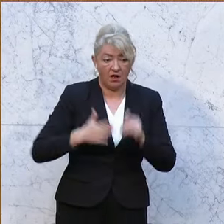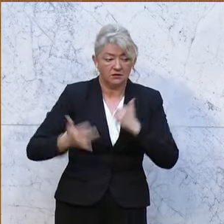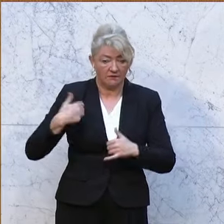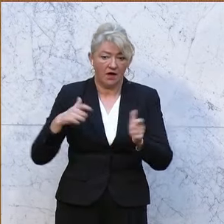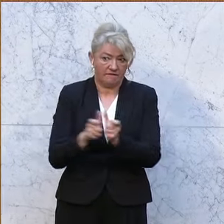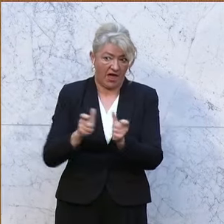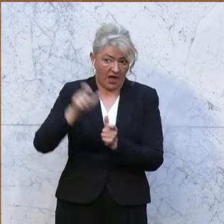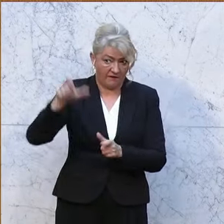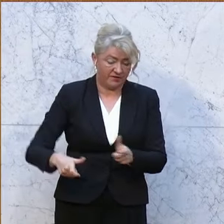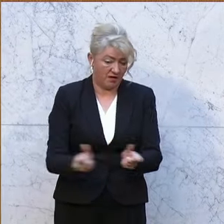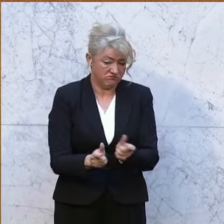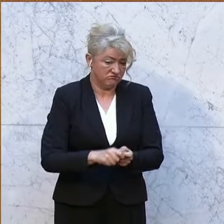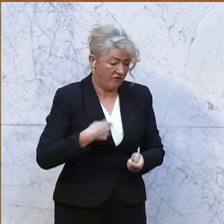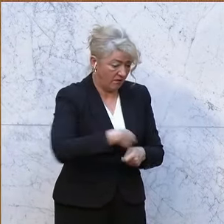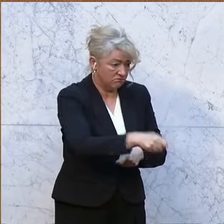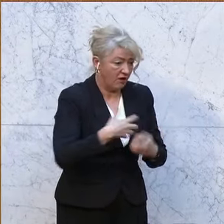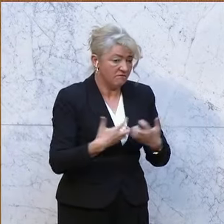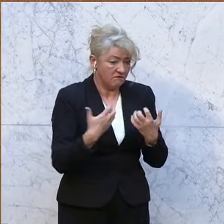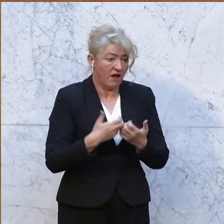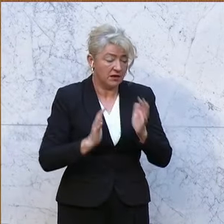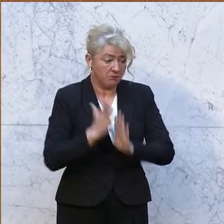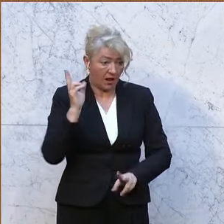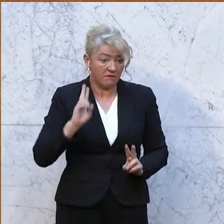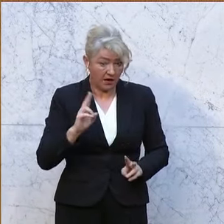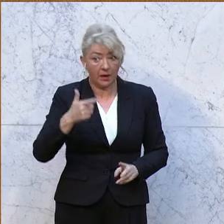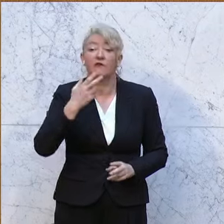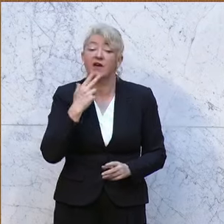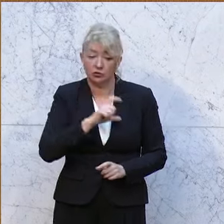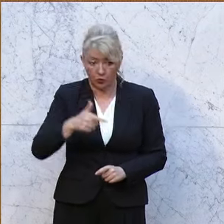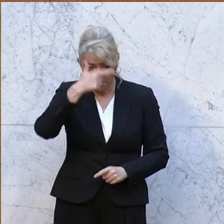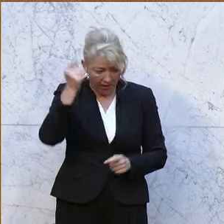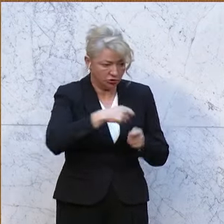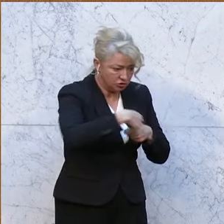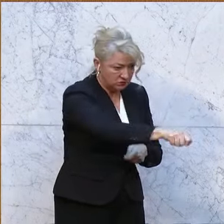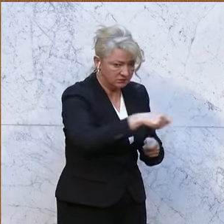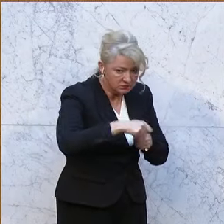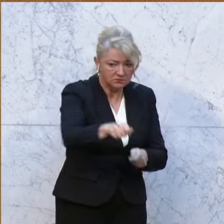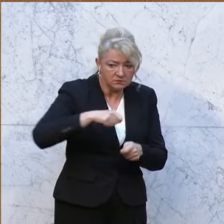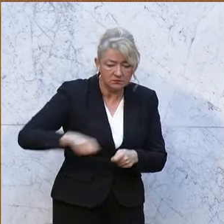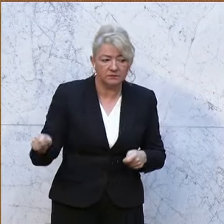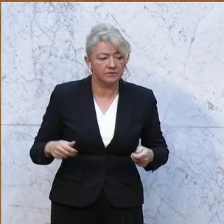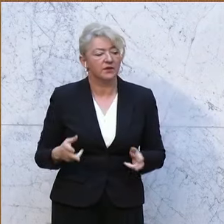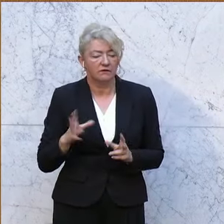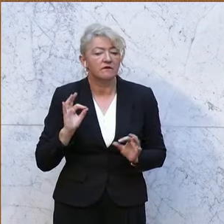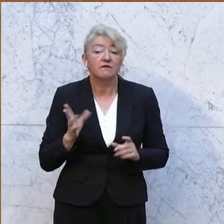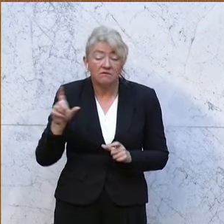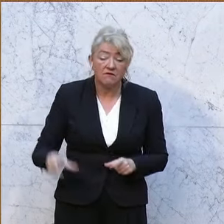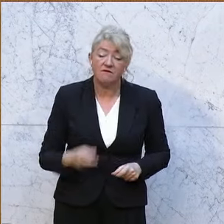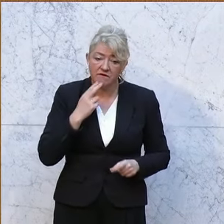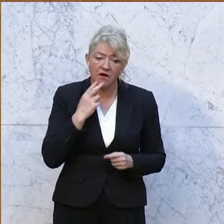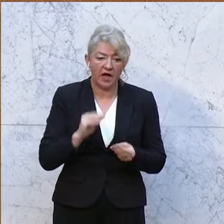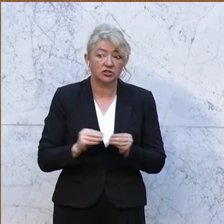verhaftet worden, weil eben die Waldbrände tatsächlich menschengemacht sind, nämlich angezündet von skrupellosen